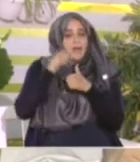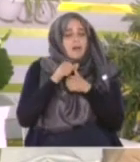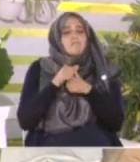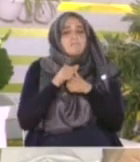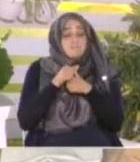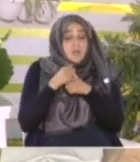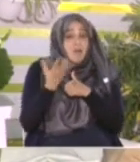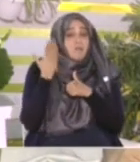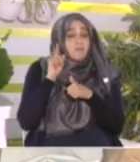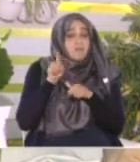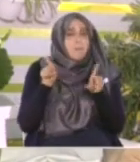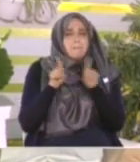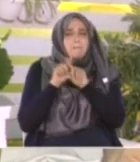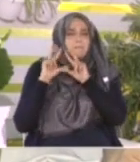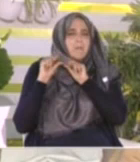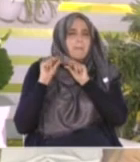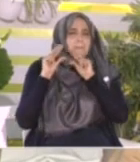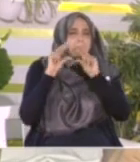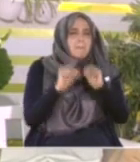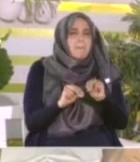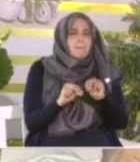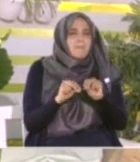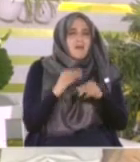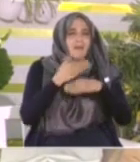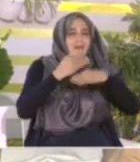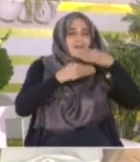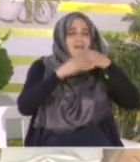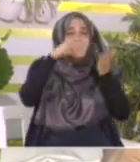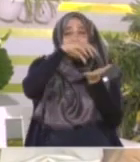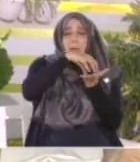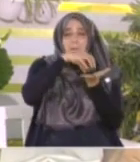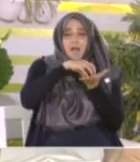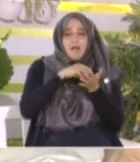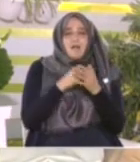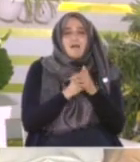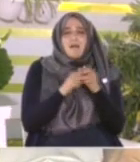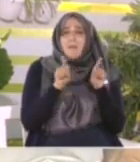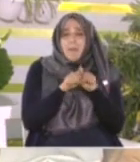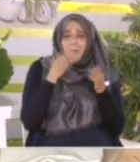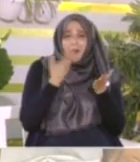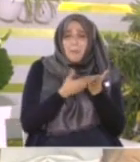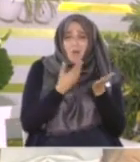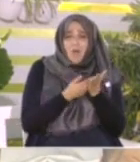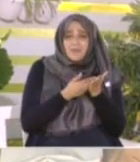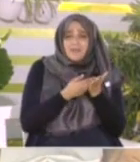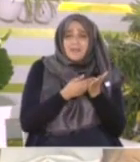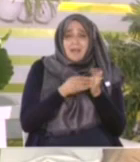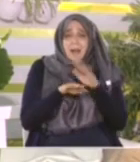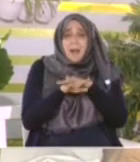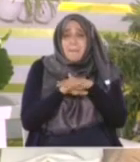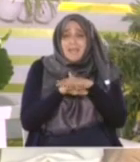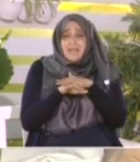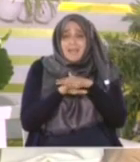تاريخ بناء الكعبة المشرفة ولا يزال الأثر ولا تزال تلك